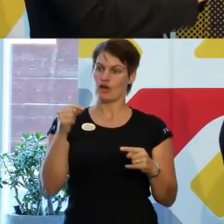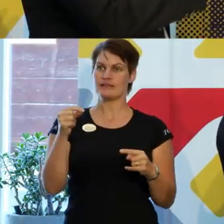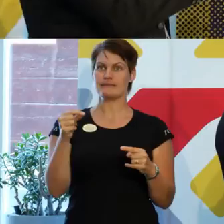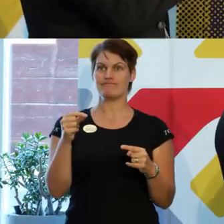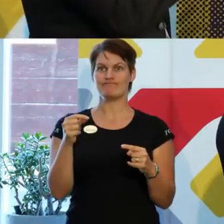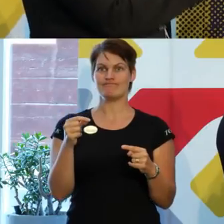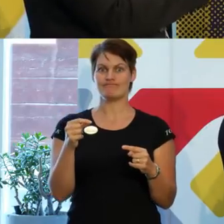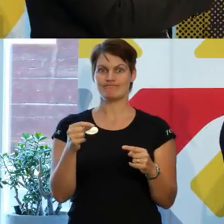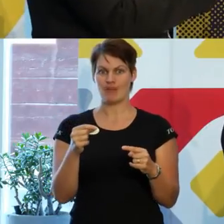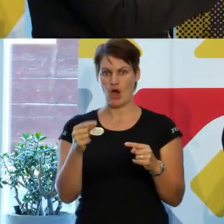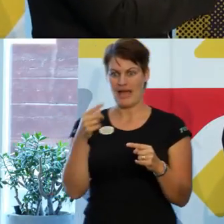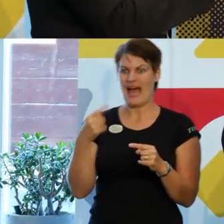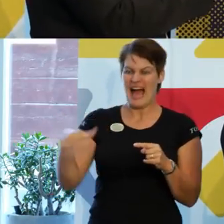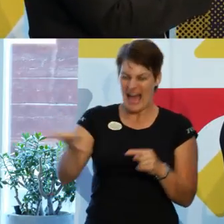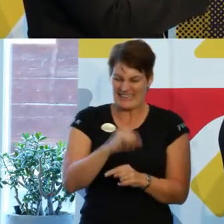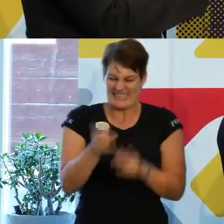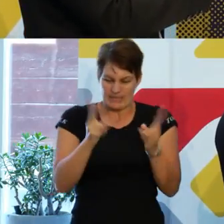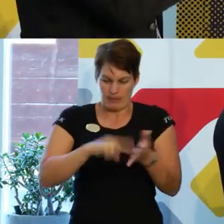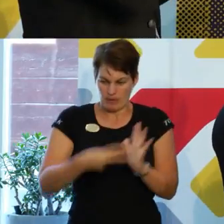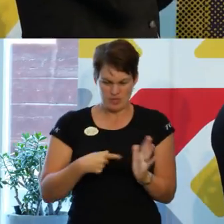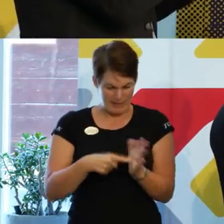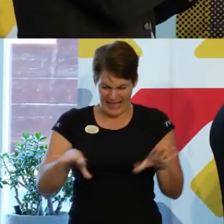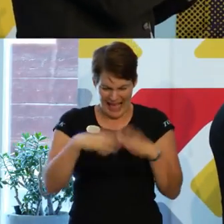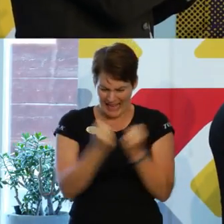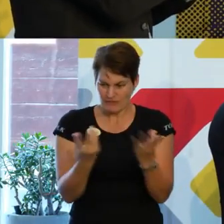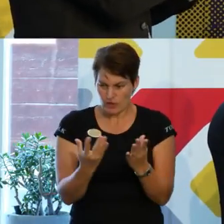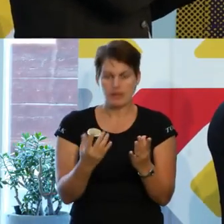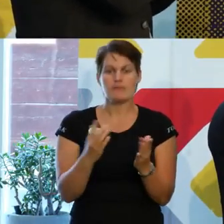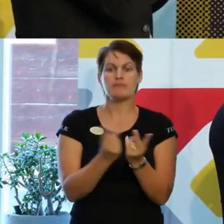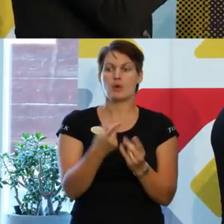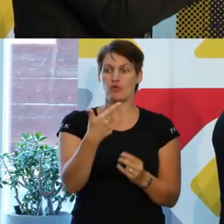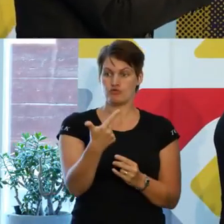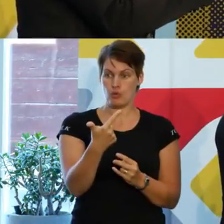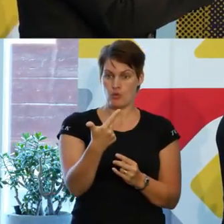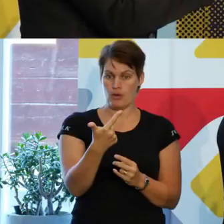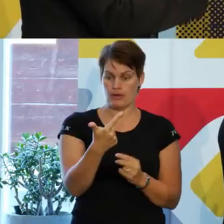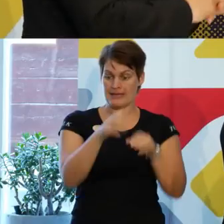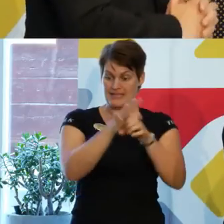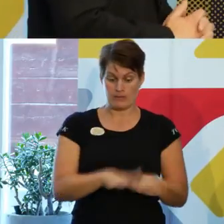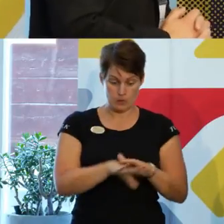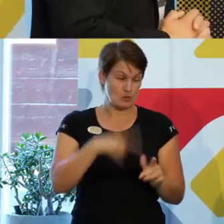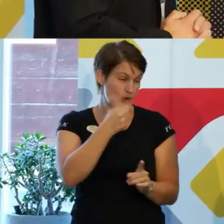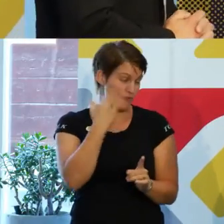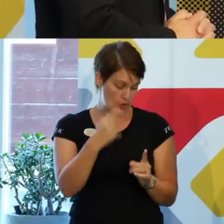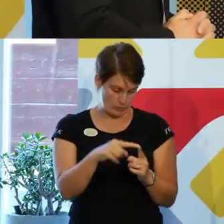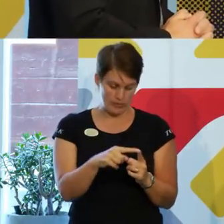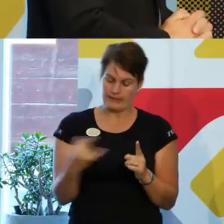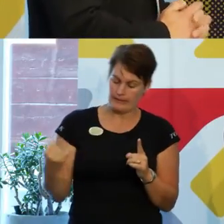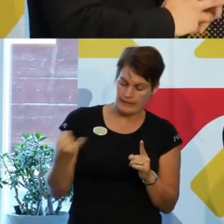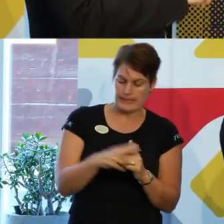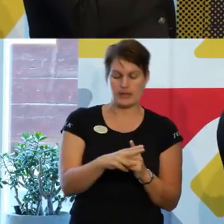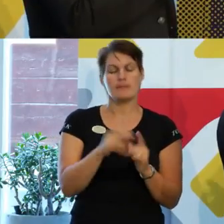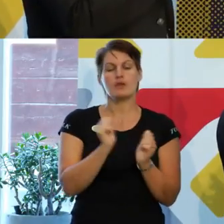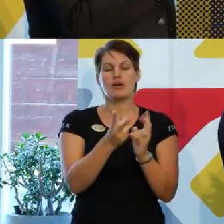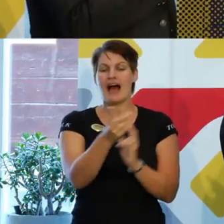allt i en plan. Och när jag säger allt så är då samtliga sju diskrimineringsgrunder som du har nämnt här. Men även då alla de